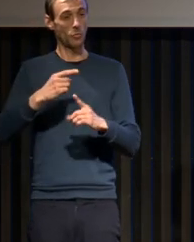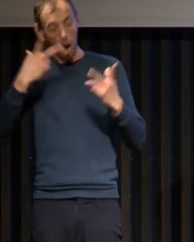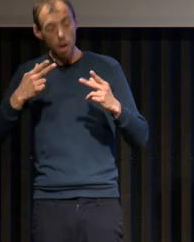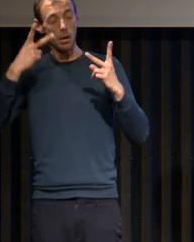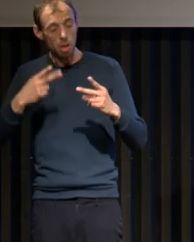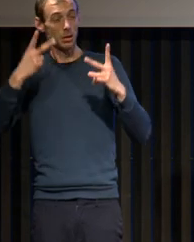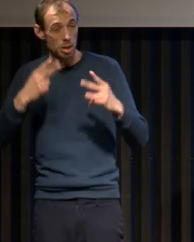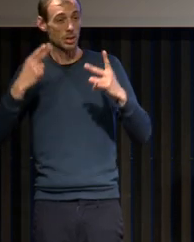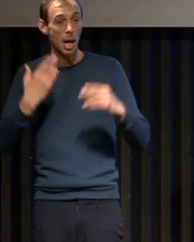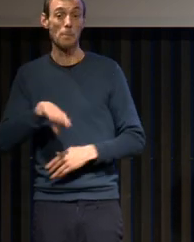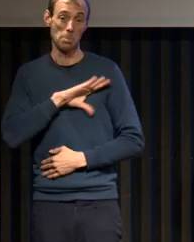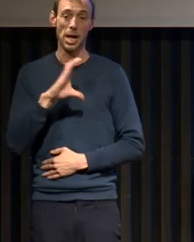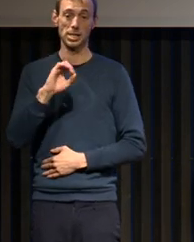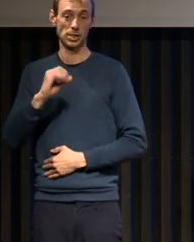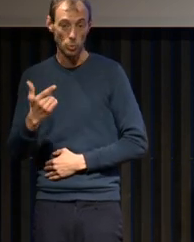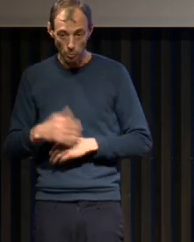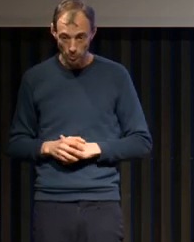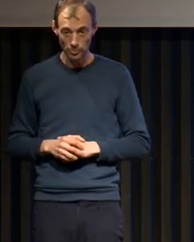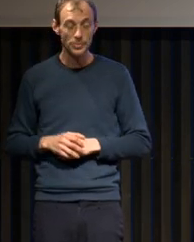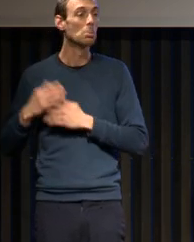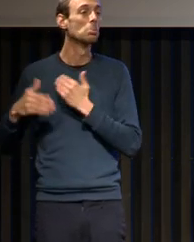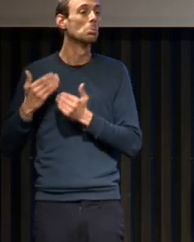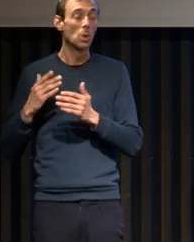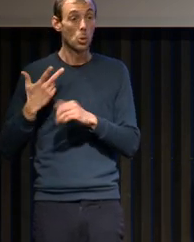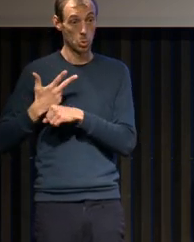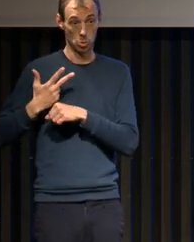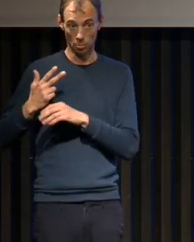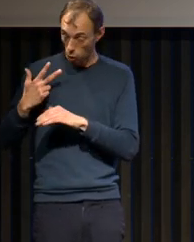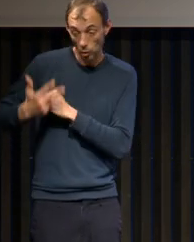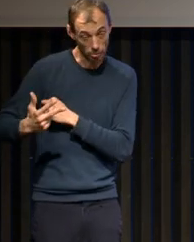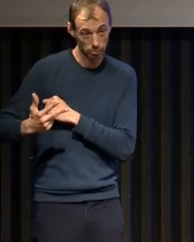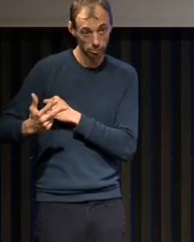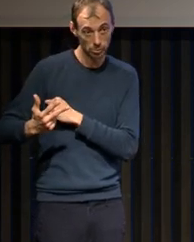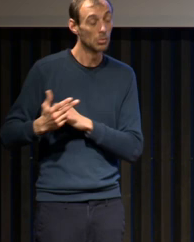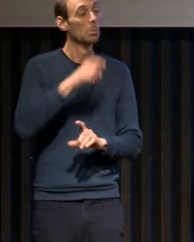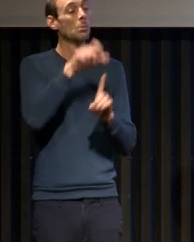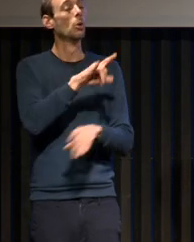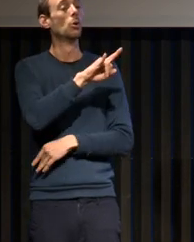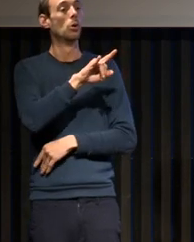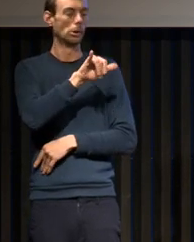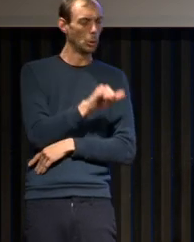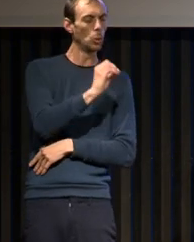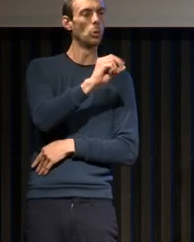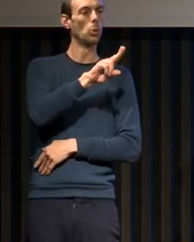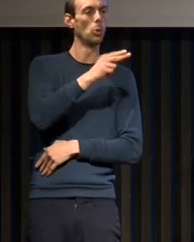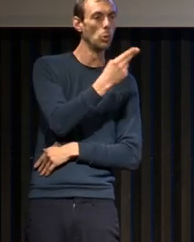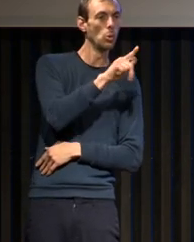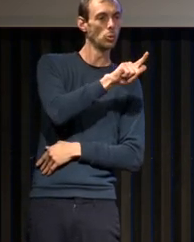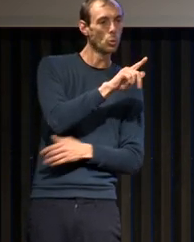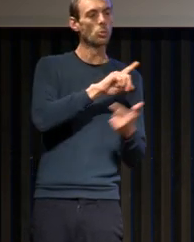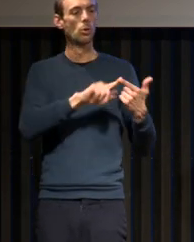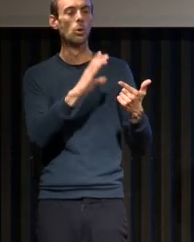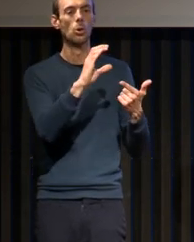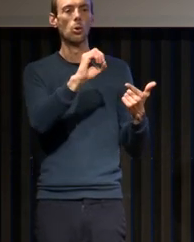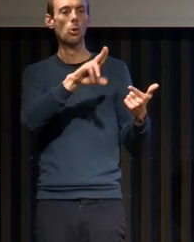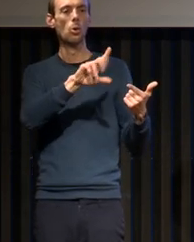Trois ans après, les Allemands, Jung et Kulo, continuent à faire ces enregistrements, mais là, ils commencent à avoir une intuition. Et si on faisait des enregistrements la nuit